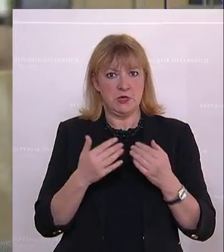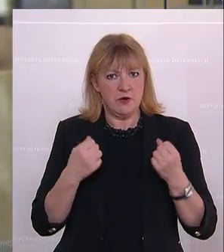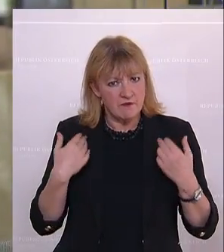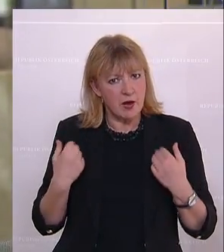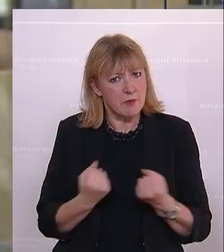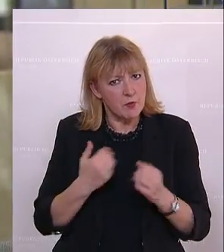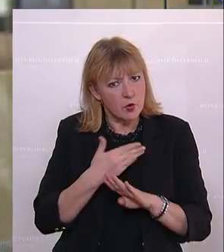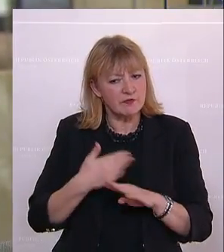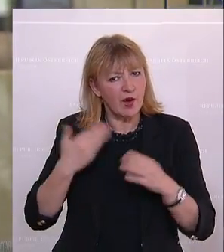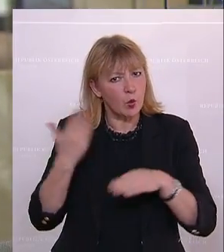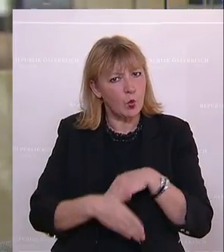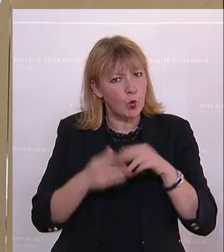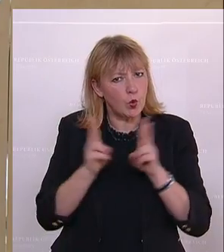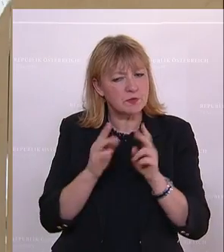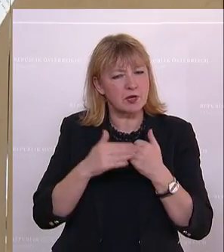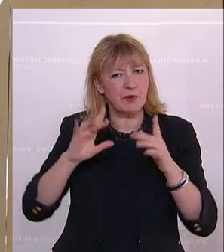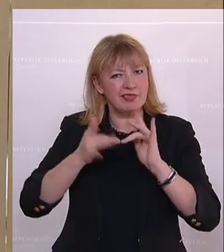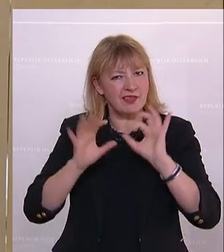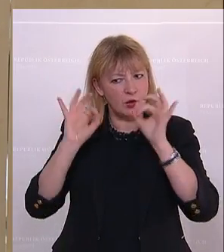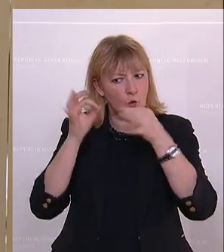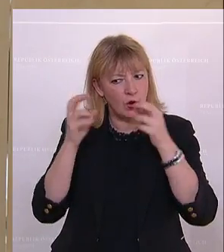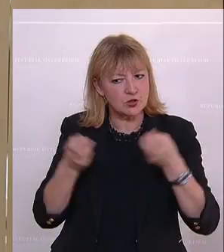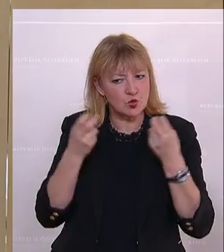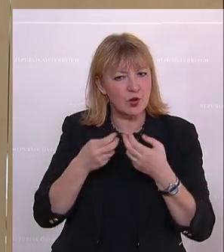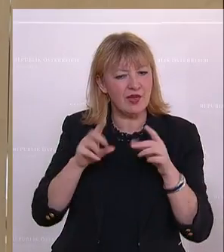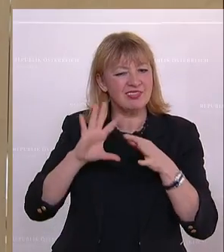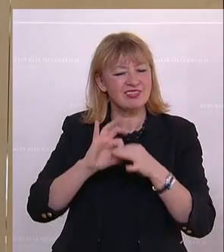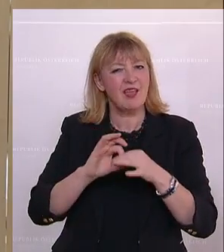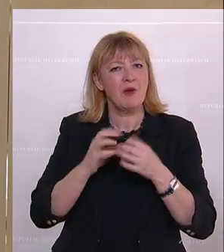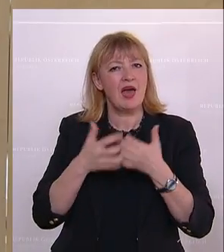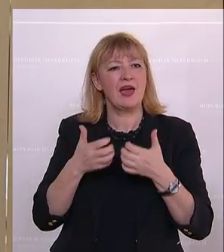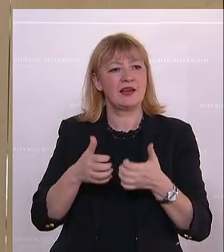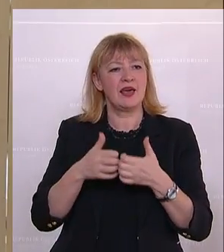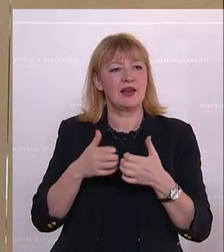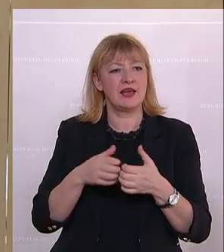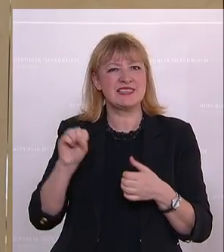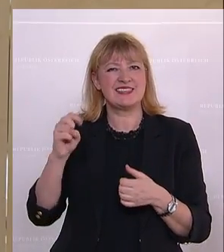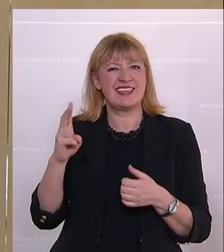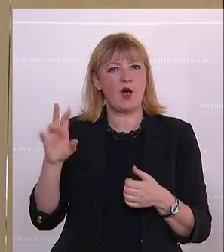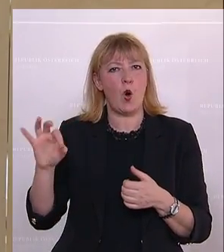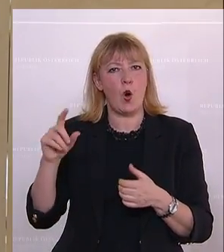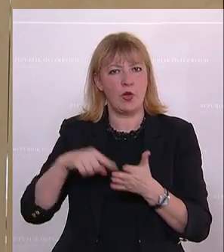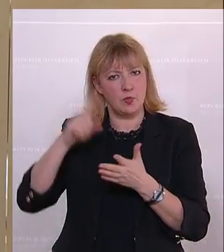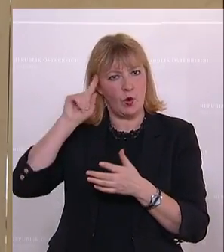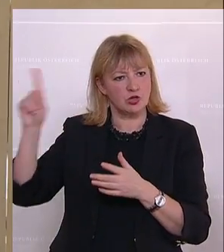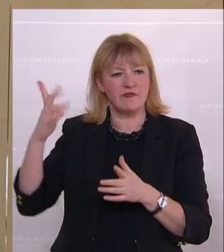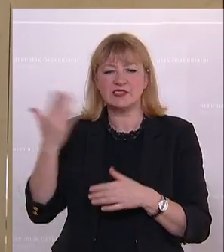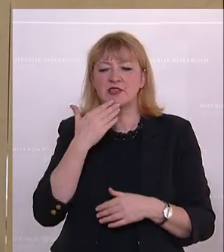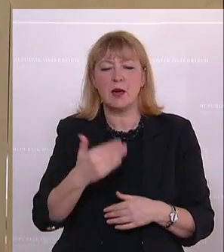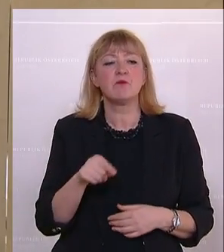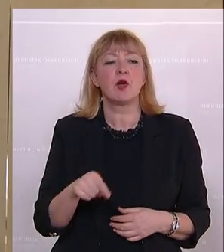hätte und kurz auch gegoogelt hätte, da gibt es zum Beispiel die Erklärung auch der STIKO in Deutschland, basierend auf den Empfehlungen